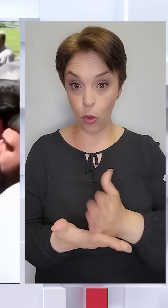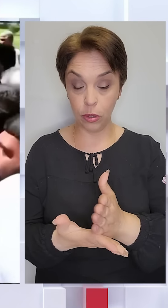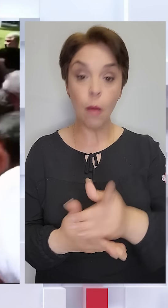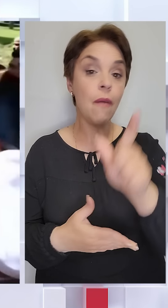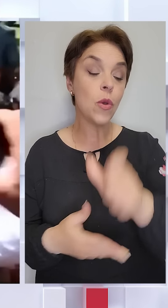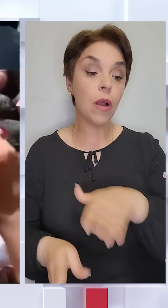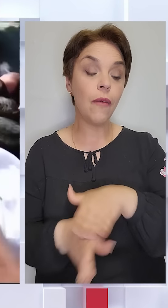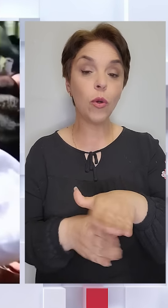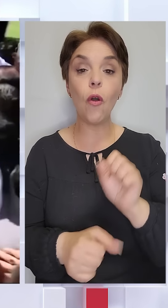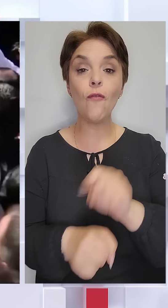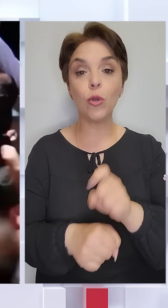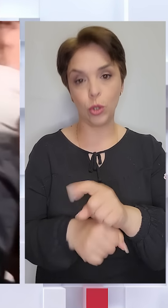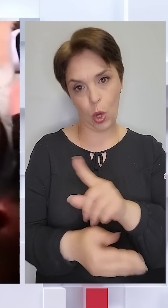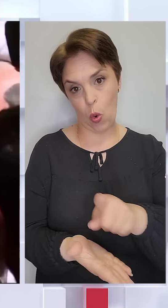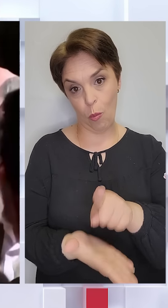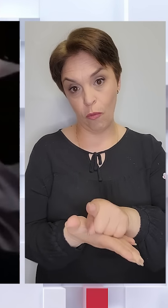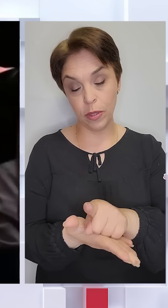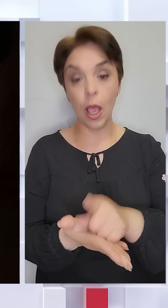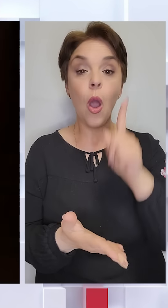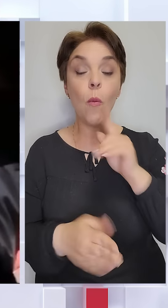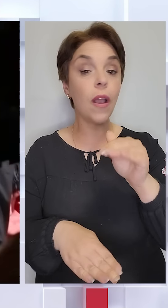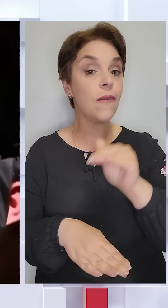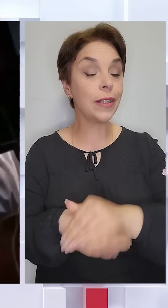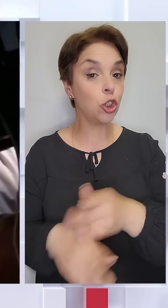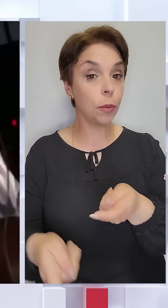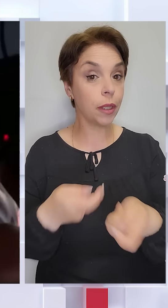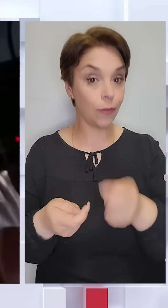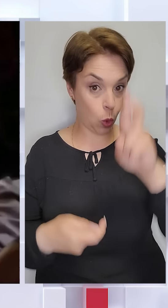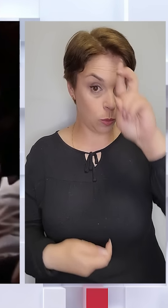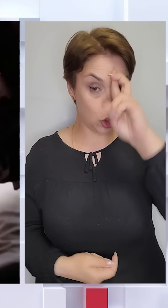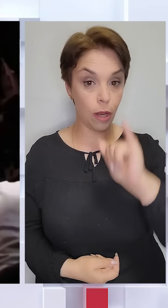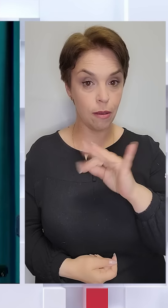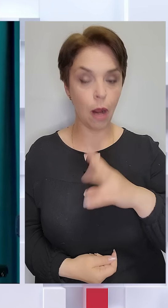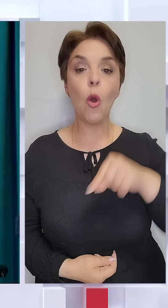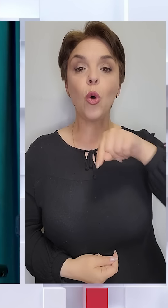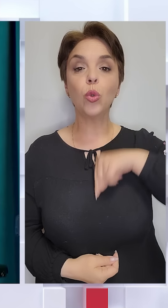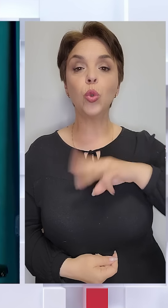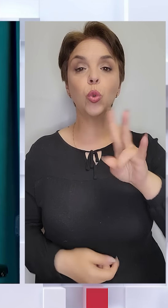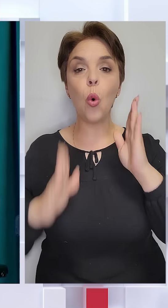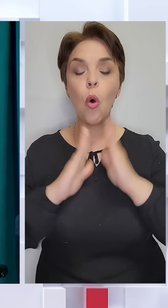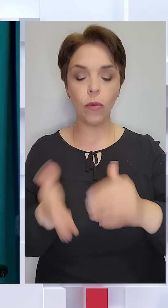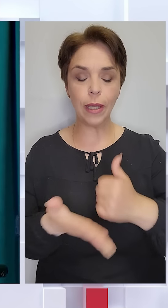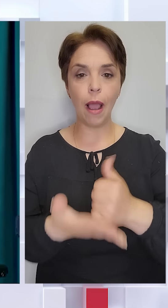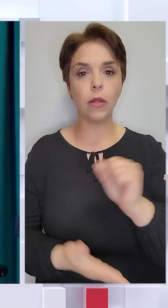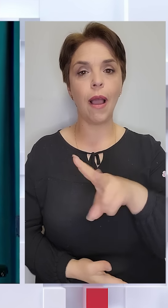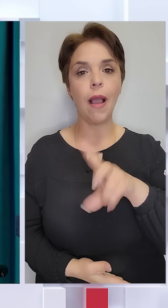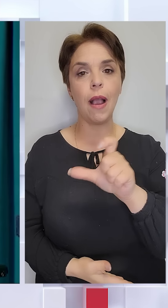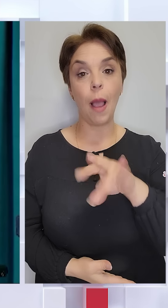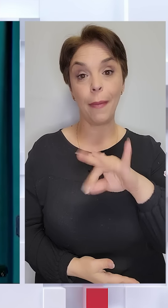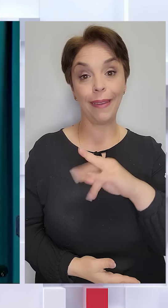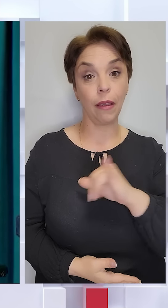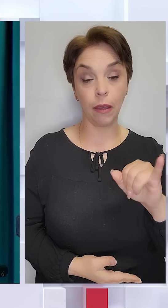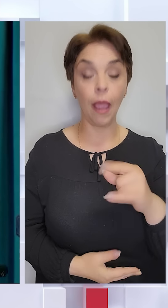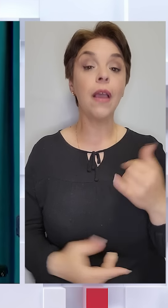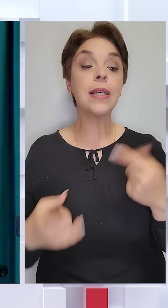яка виконувала функціональні обов'язки. Поки фактичним керівником держави був духовний лідер Ірану Айятола Алі Хаминеї. І